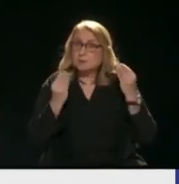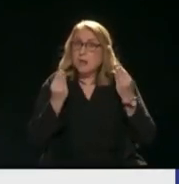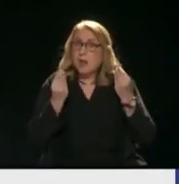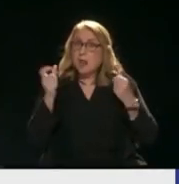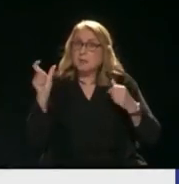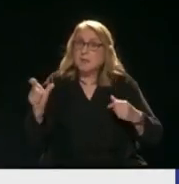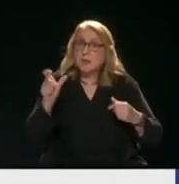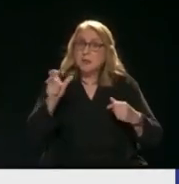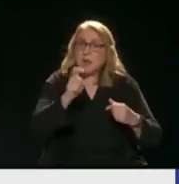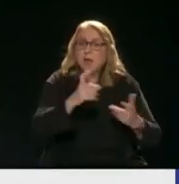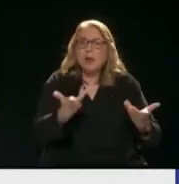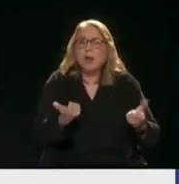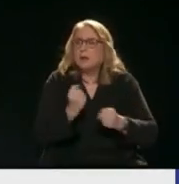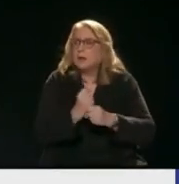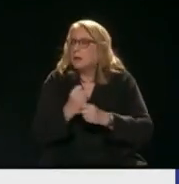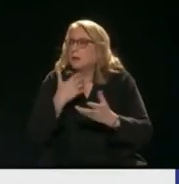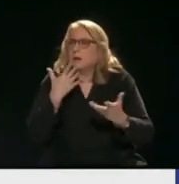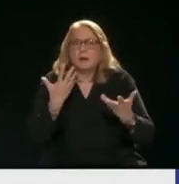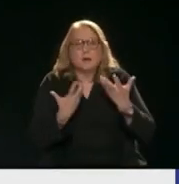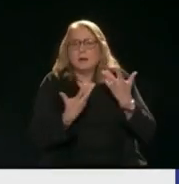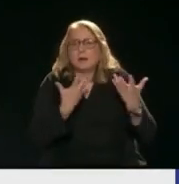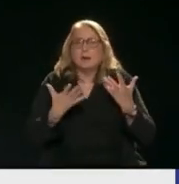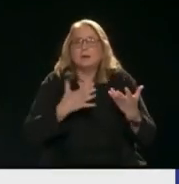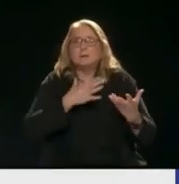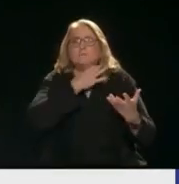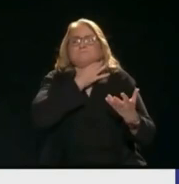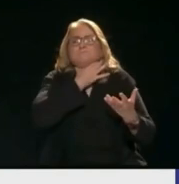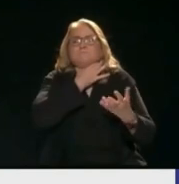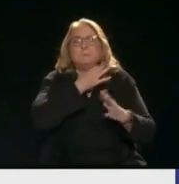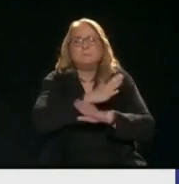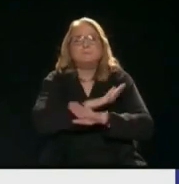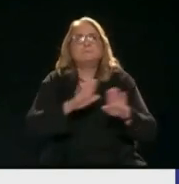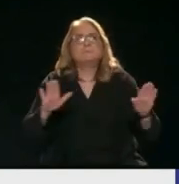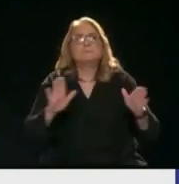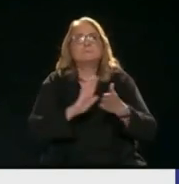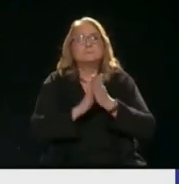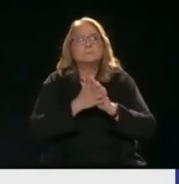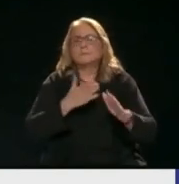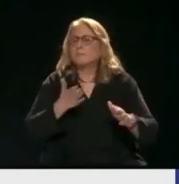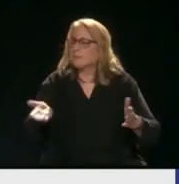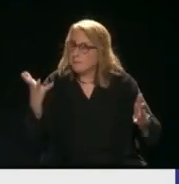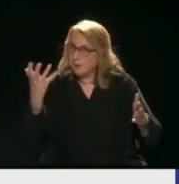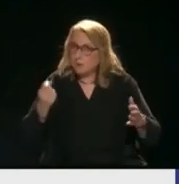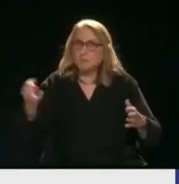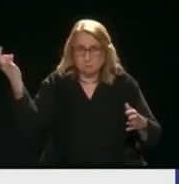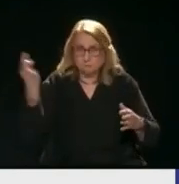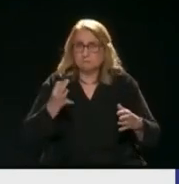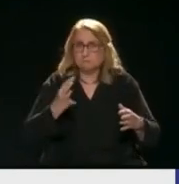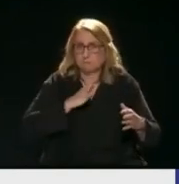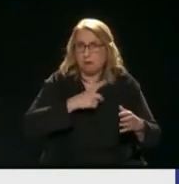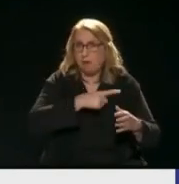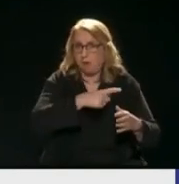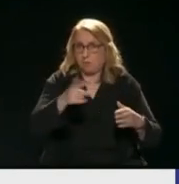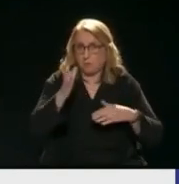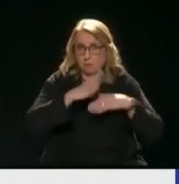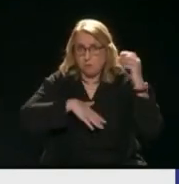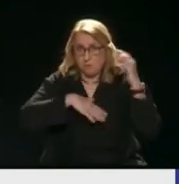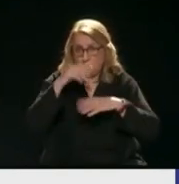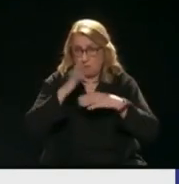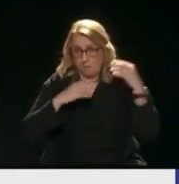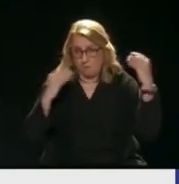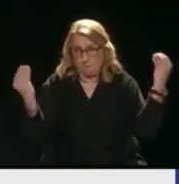Τα οποία πνίγονται Μέσα σε καθεστώτα Πνίγονται Υπάρχουν πραγματικά άριστοι άνθρωποι Με πολύ καλά ταλέντα Ναι